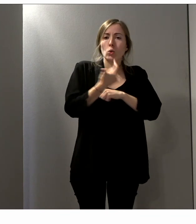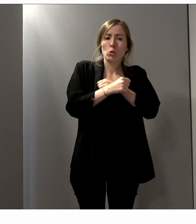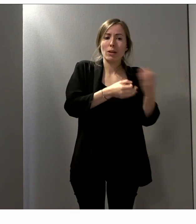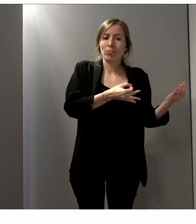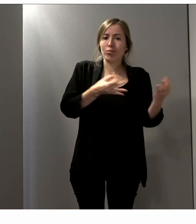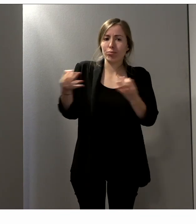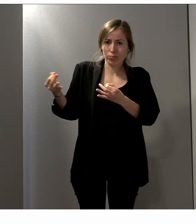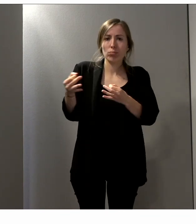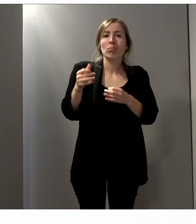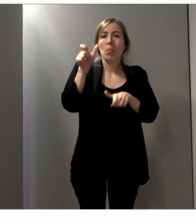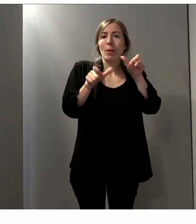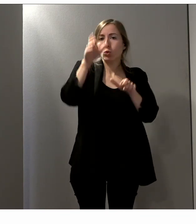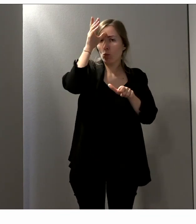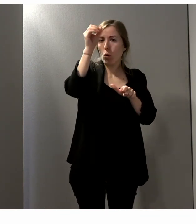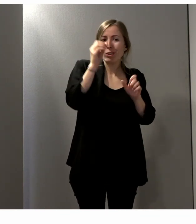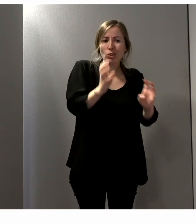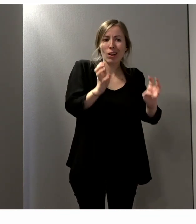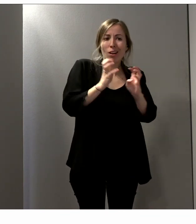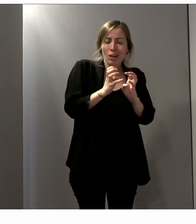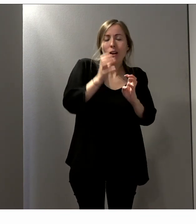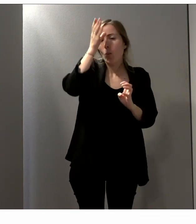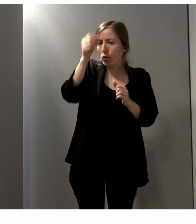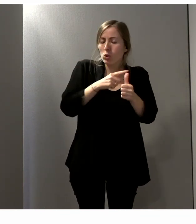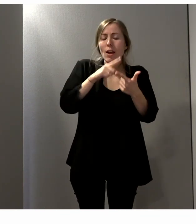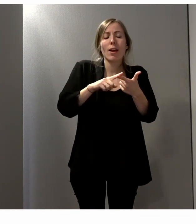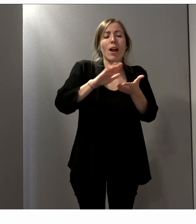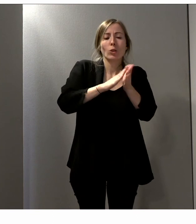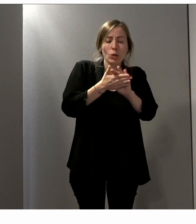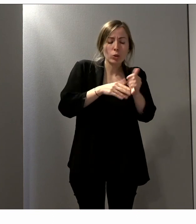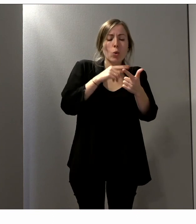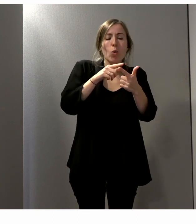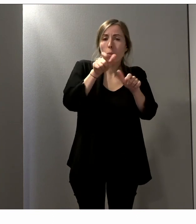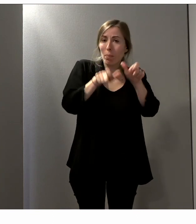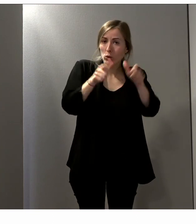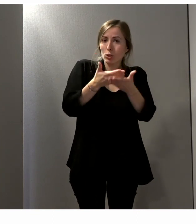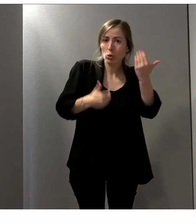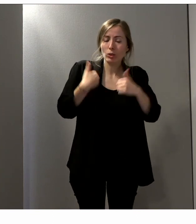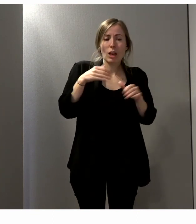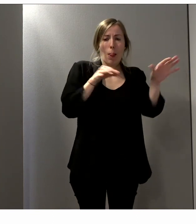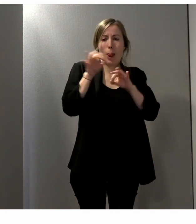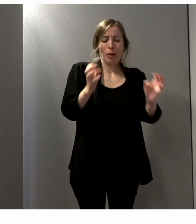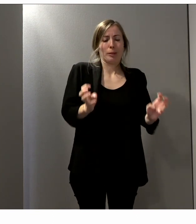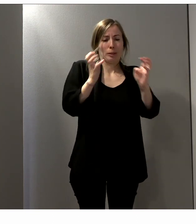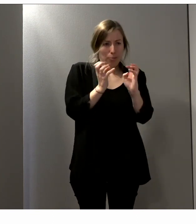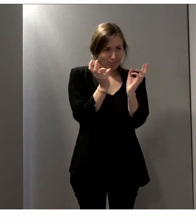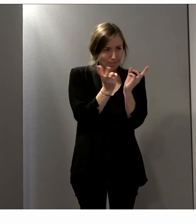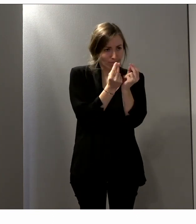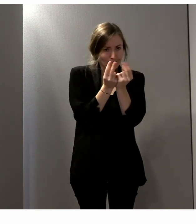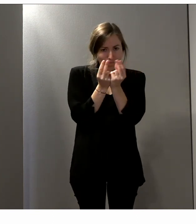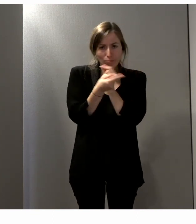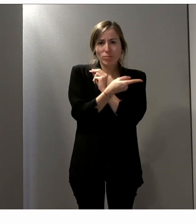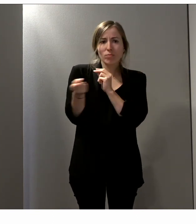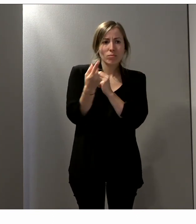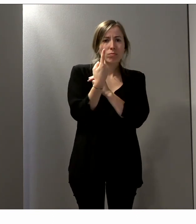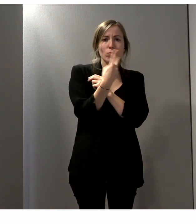des professionnels, des associations, des personnes en situation de handicap pour nous expliquer un peu les